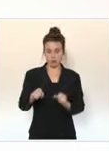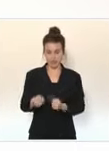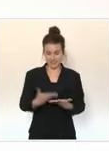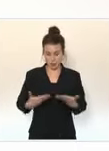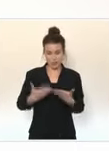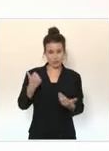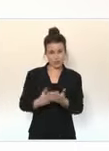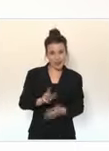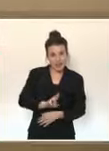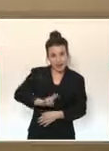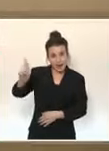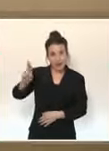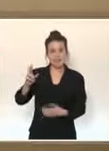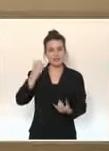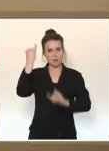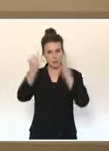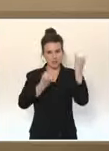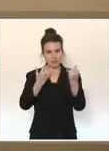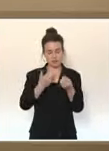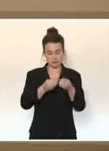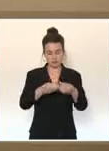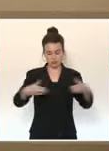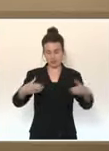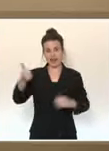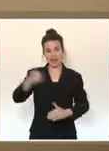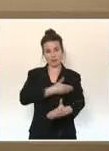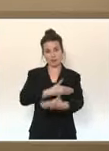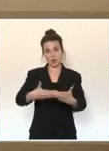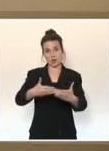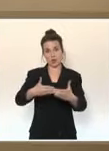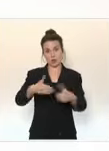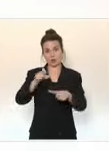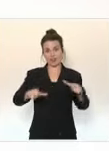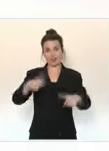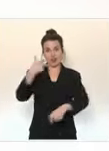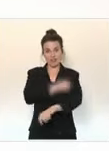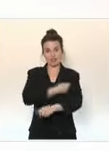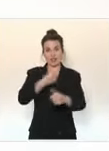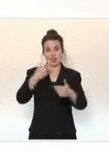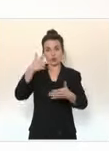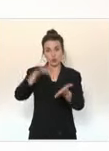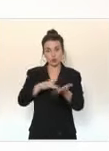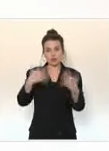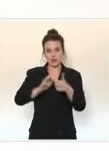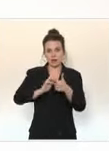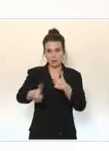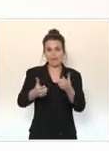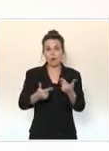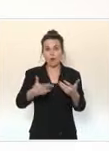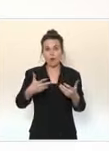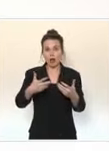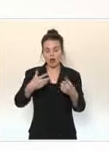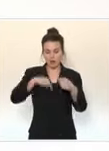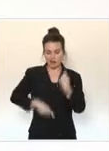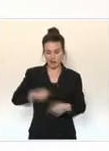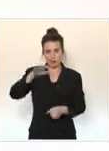'est 5 cas environ pour 1 million de personnes vaccinées. Je vais vous donner une comparaison. Si vous prenez l'avion